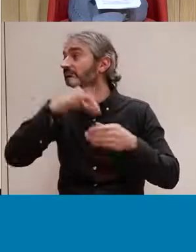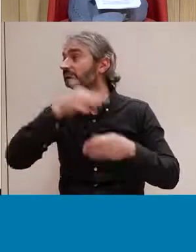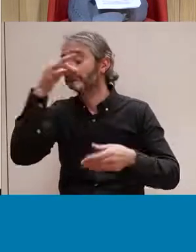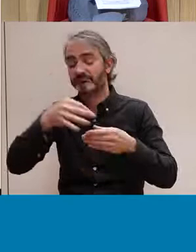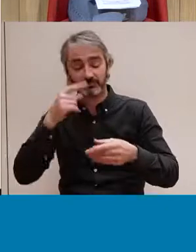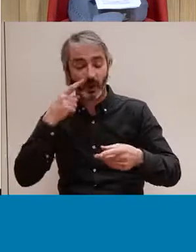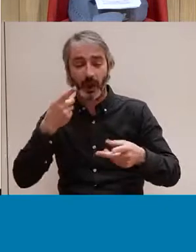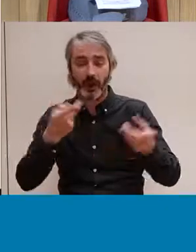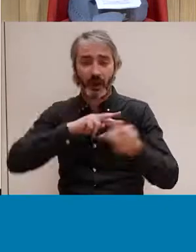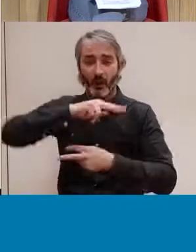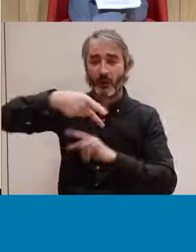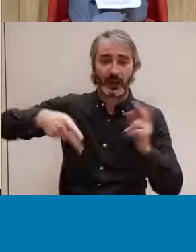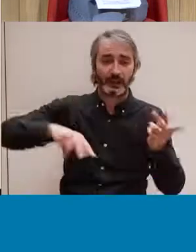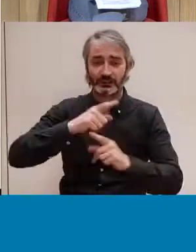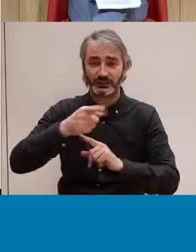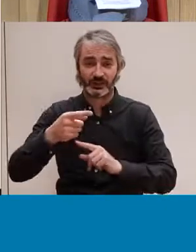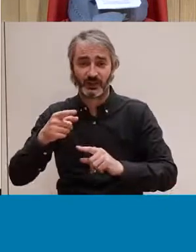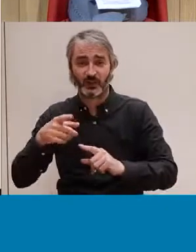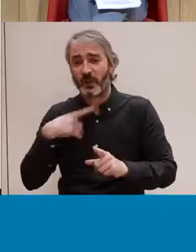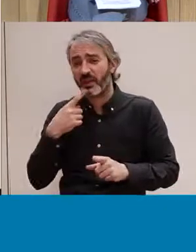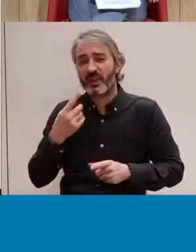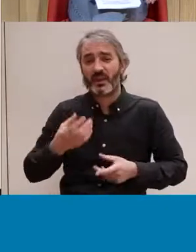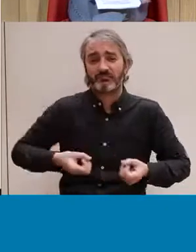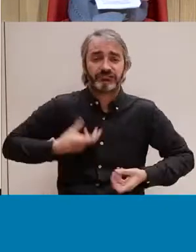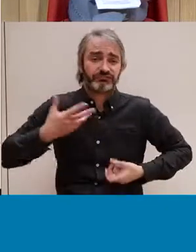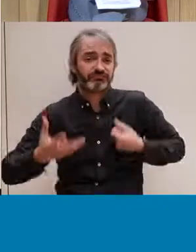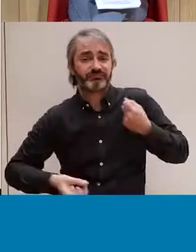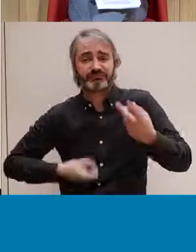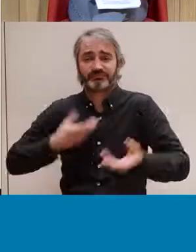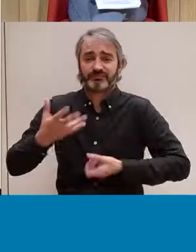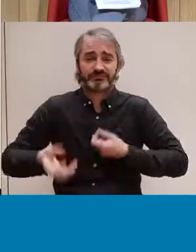pràctiques aleatòries, no? I que tu has d'anar fluint per aquestes.